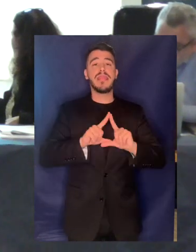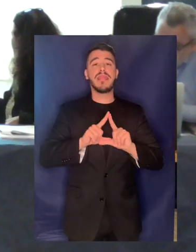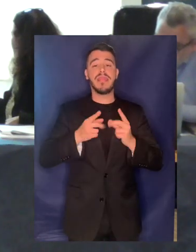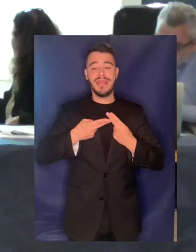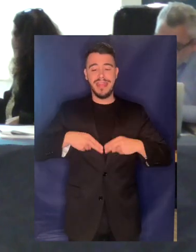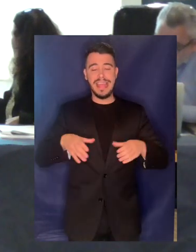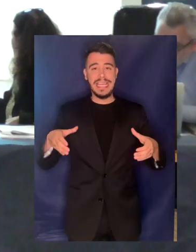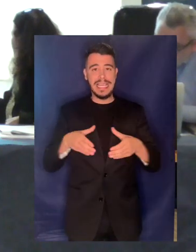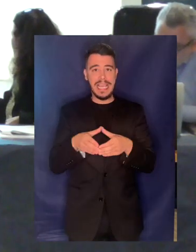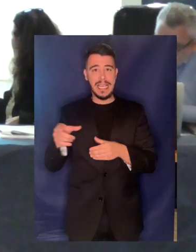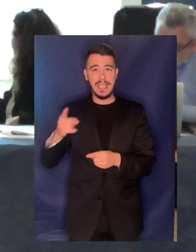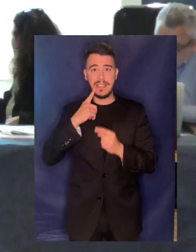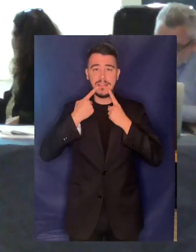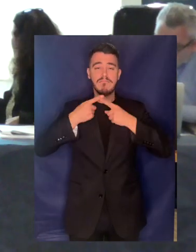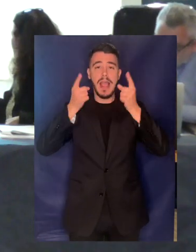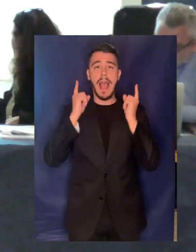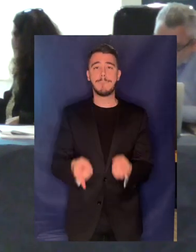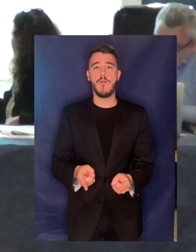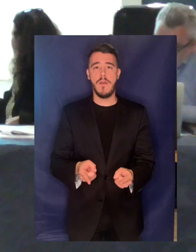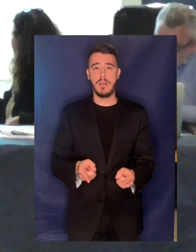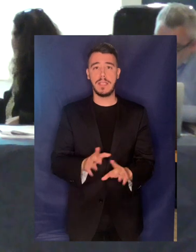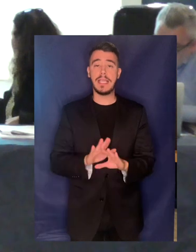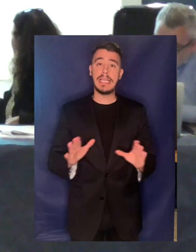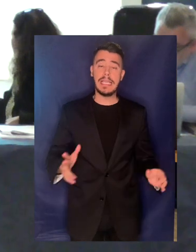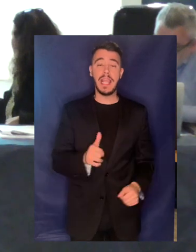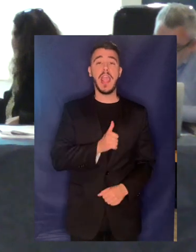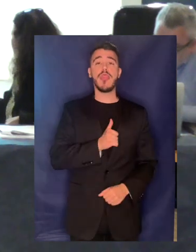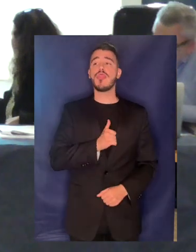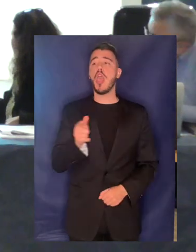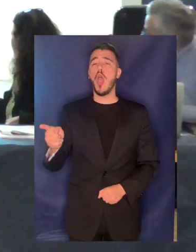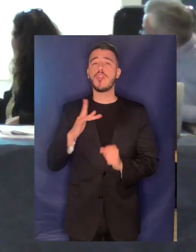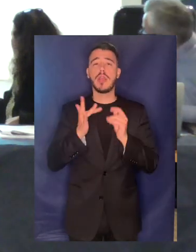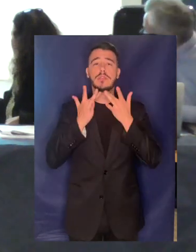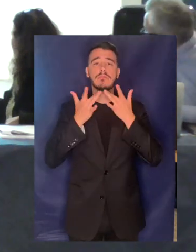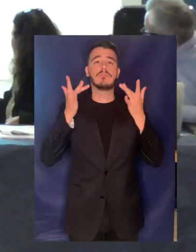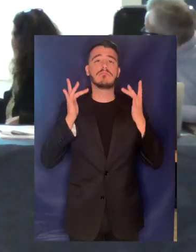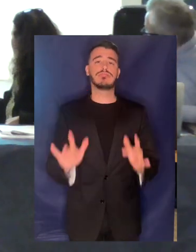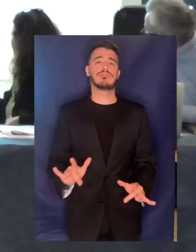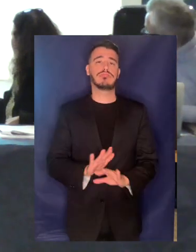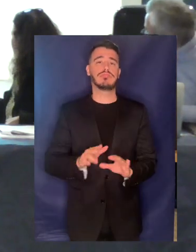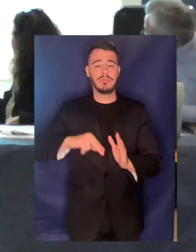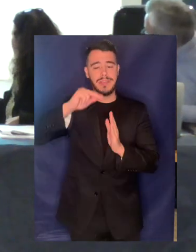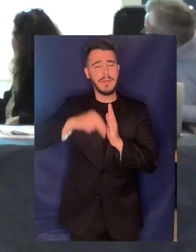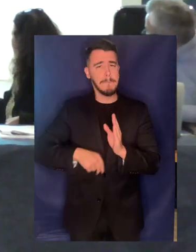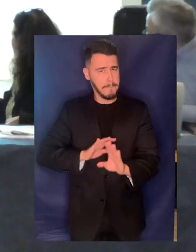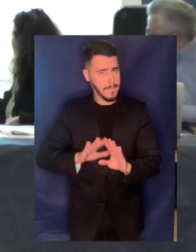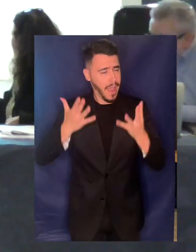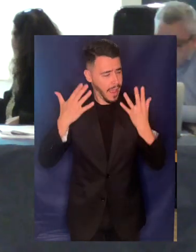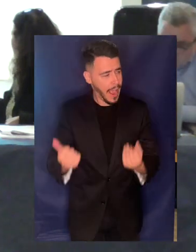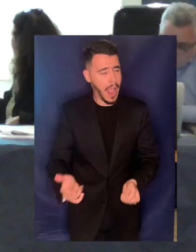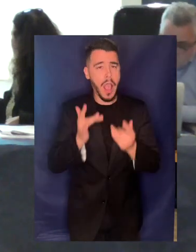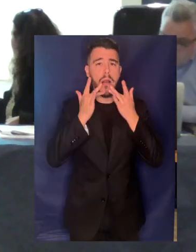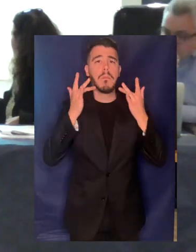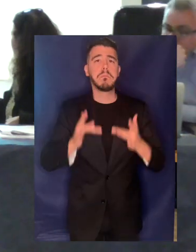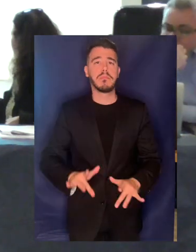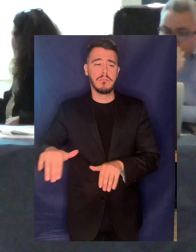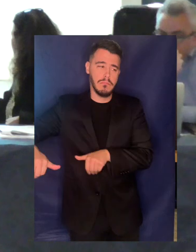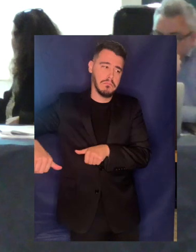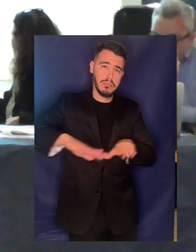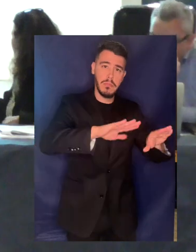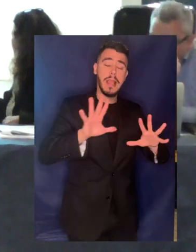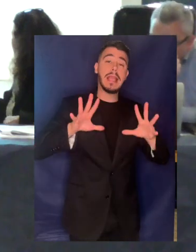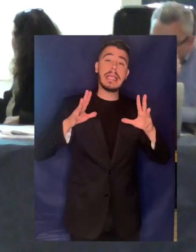περιπτώσεις που γίνονται με απόσύρση του ιδιώτη δηλαδή φεύγει ο ιδιώτης επενδυτής από μόνος του και έχουμε και με επιθετική